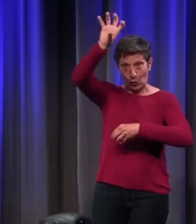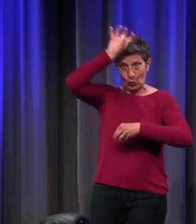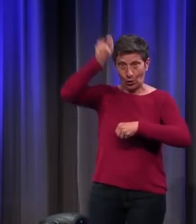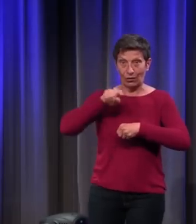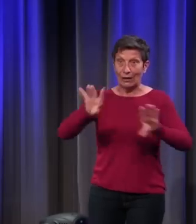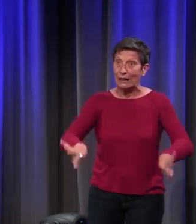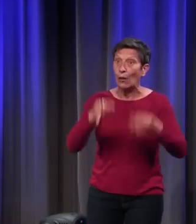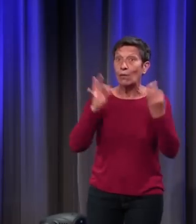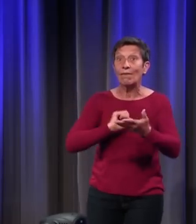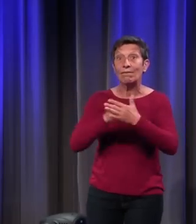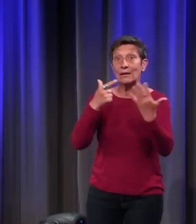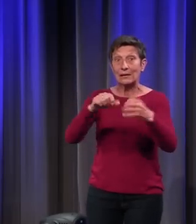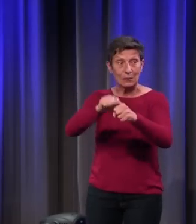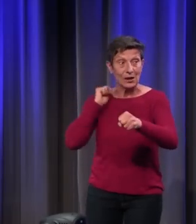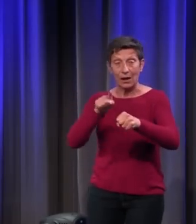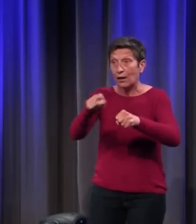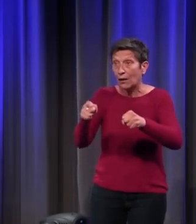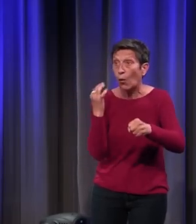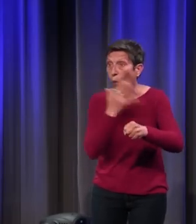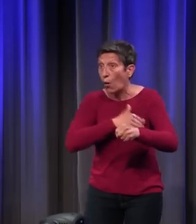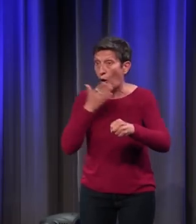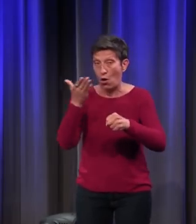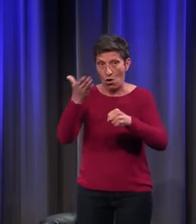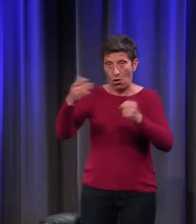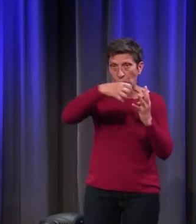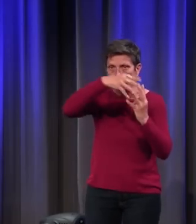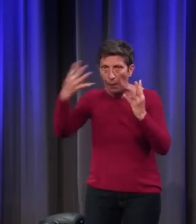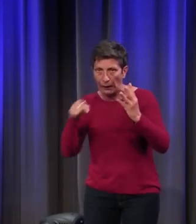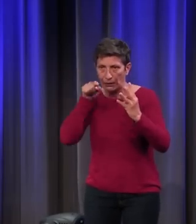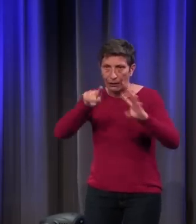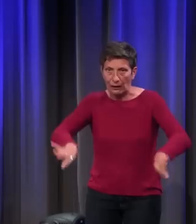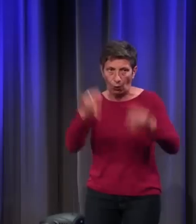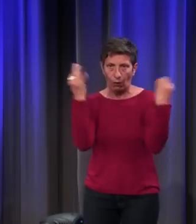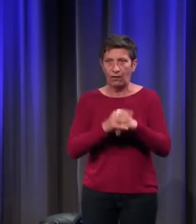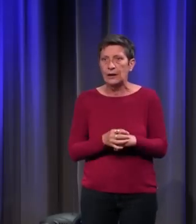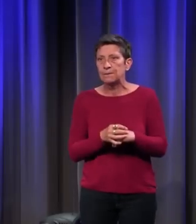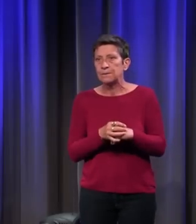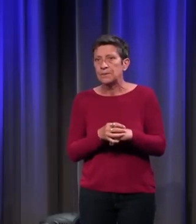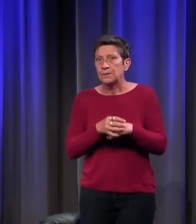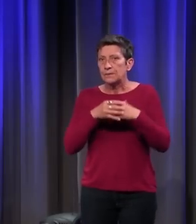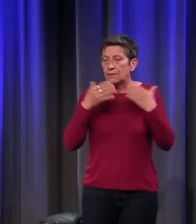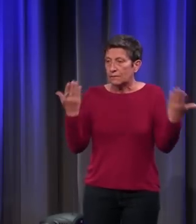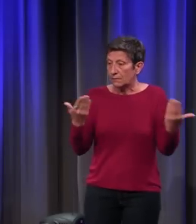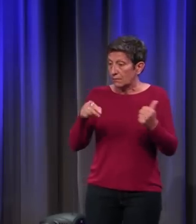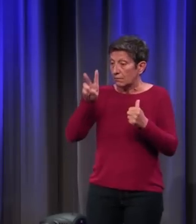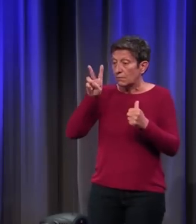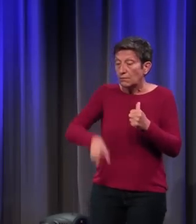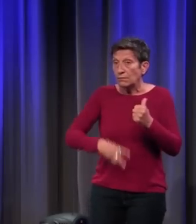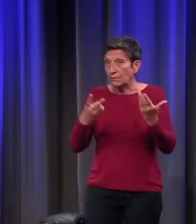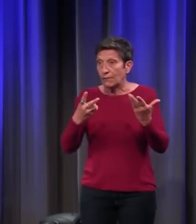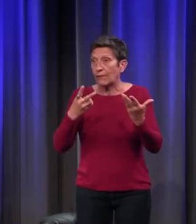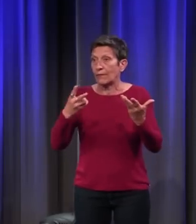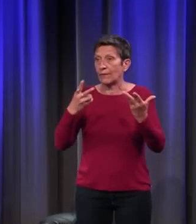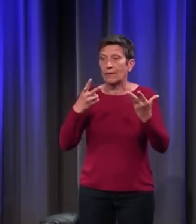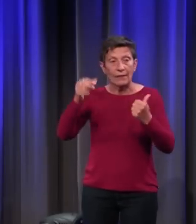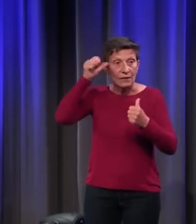XVIIe siècle, un nouvel ordre des couleurs qu'on appelle le spectre, qui est resté l'ordre normal pour classer les couleurs